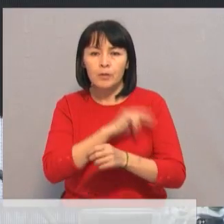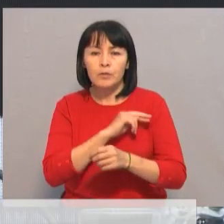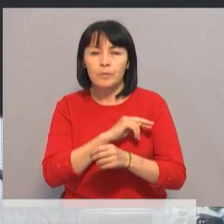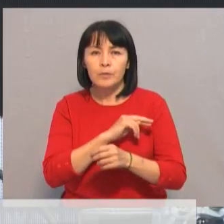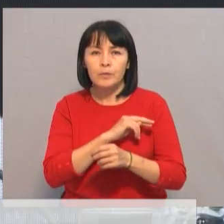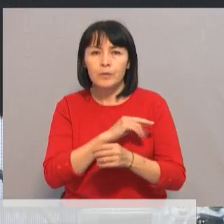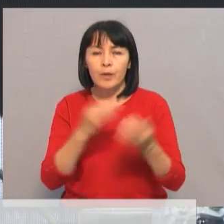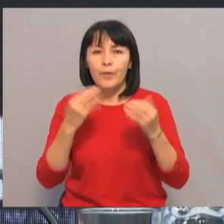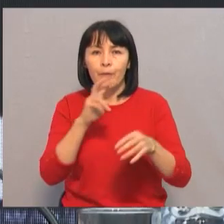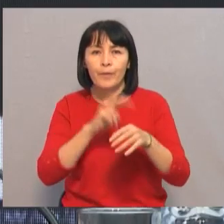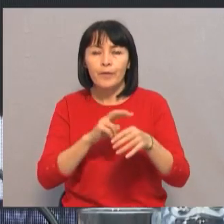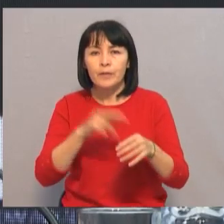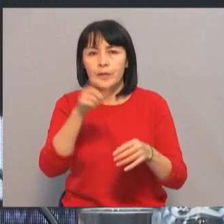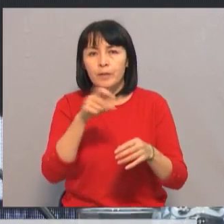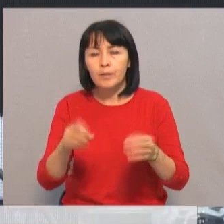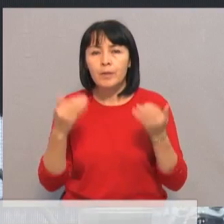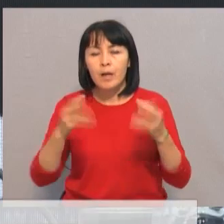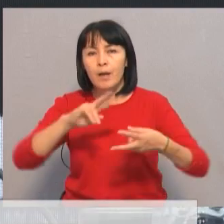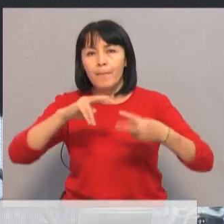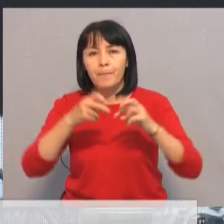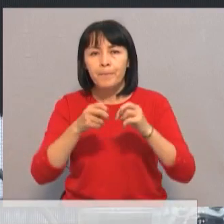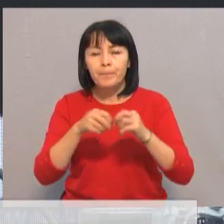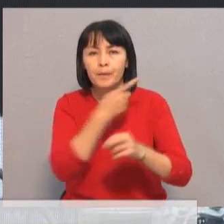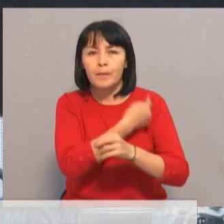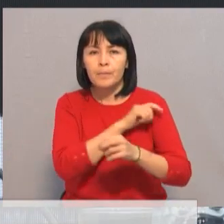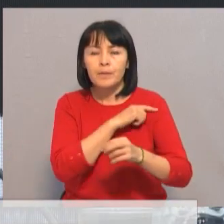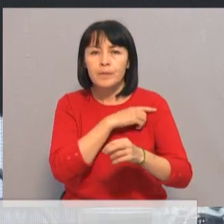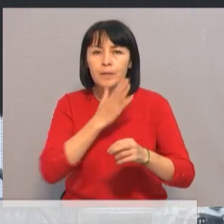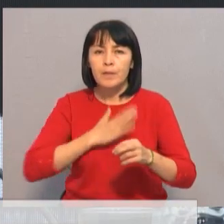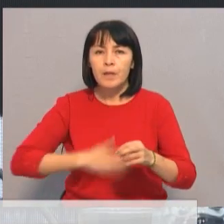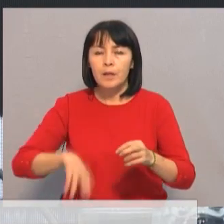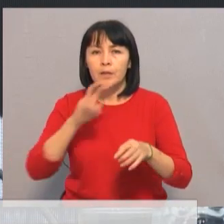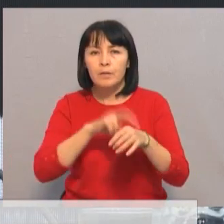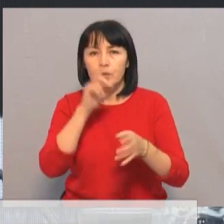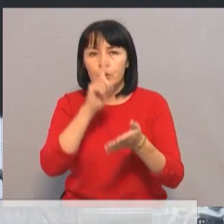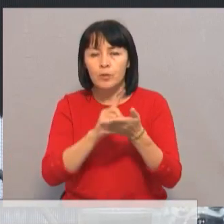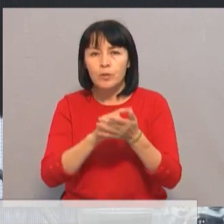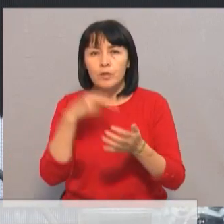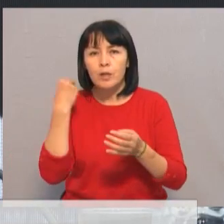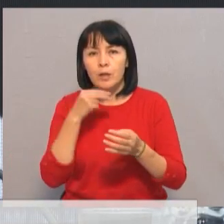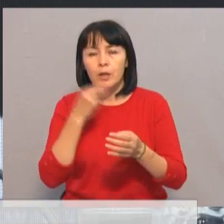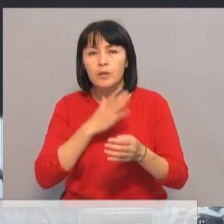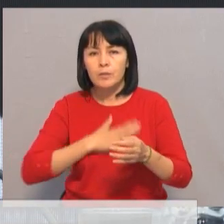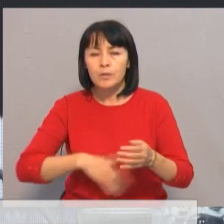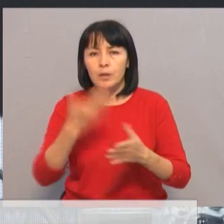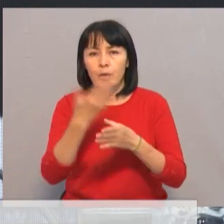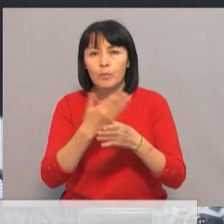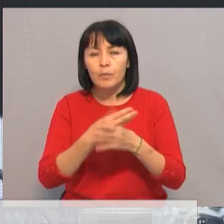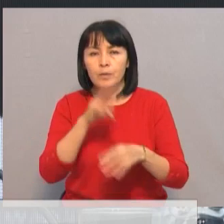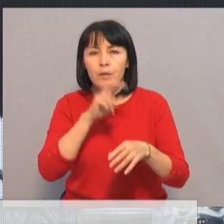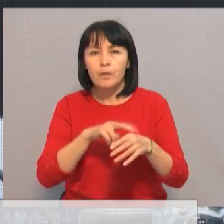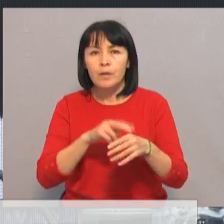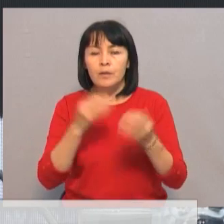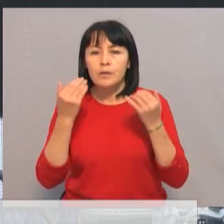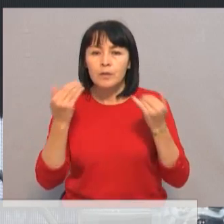Взаимоотношения врача и пациента – основная проблема медицинской этики. Врач обязан оказывать качественную и безопасную помощь. Врачебная